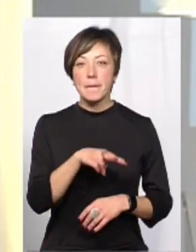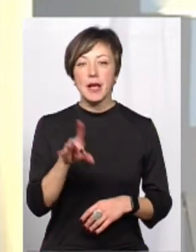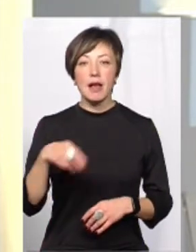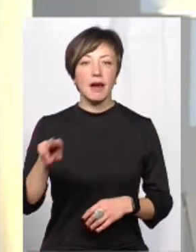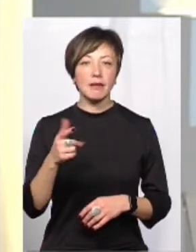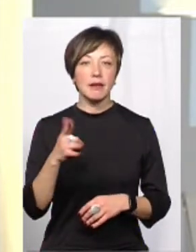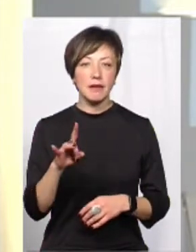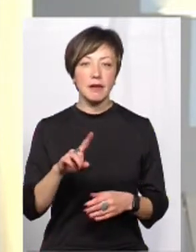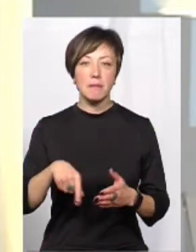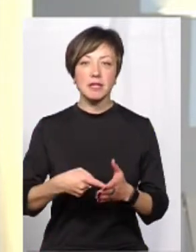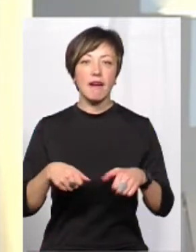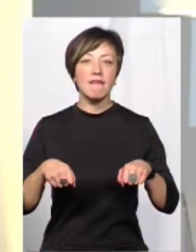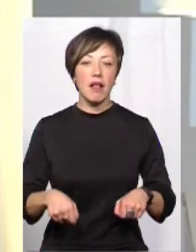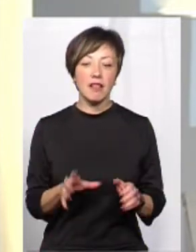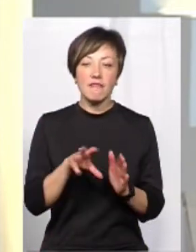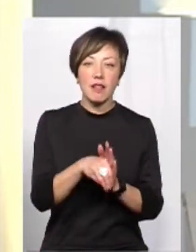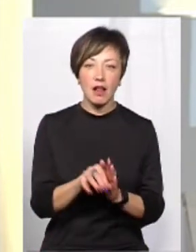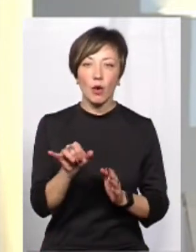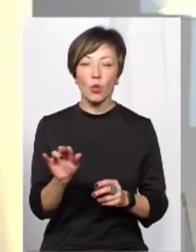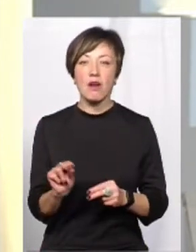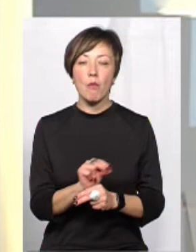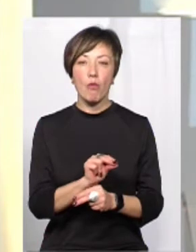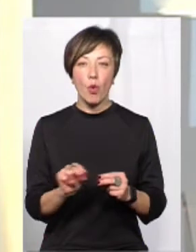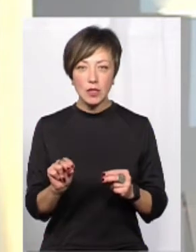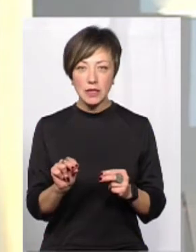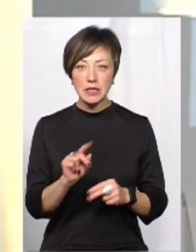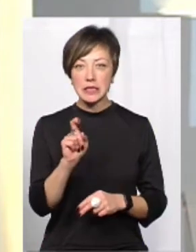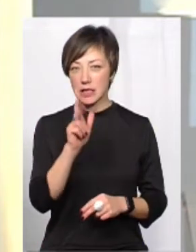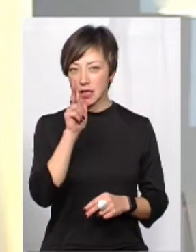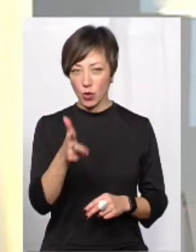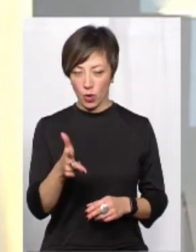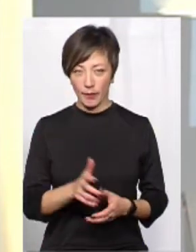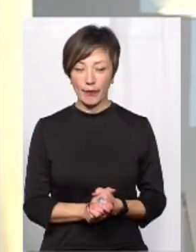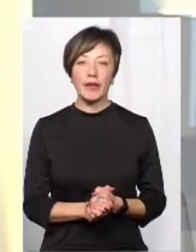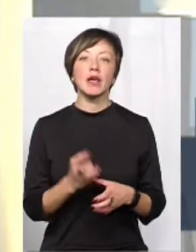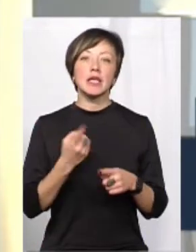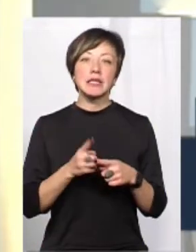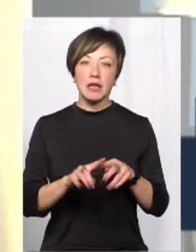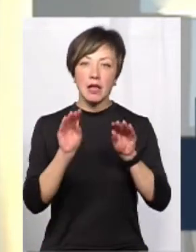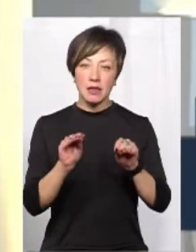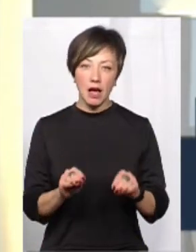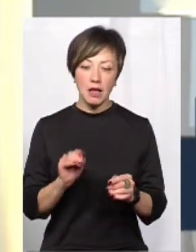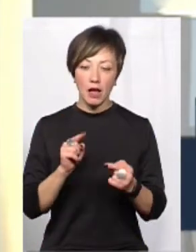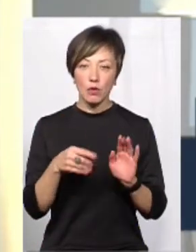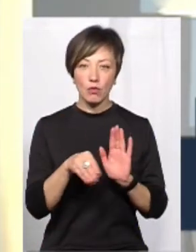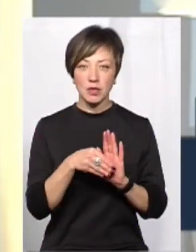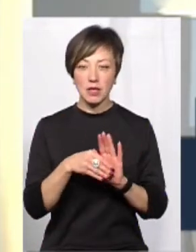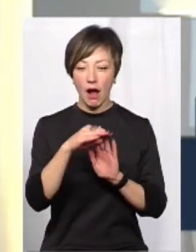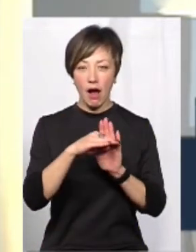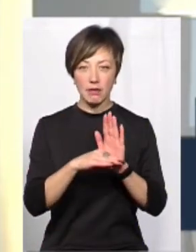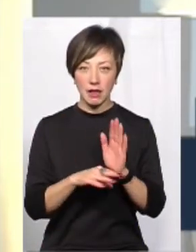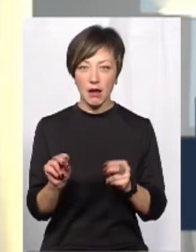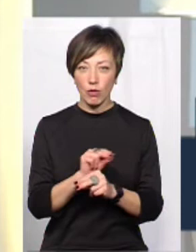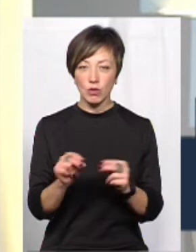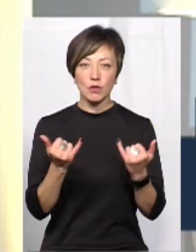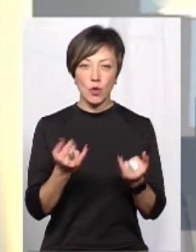гривень хмельницька міська влада вклала у ремонти за 3 роки. Це дані антикорупційної карти ремонтів,